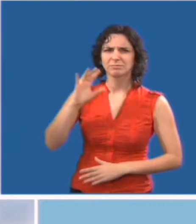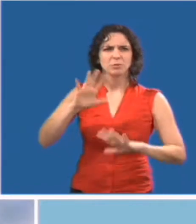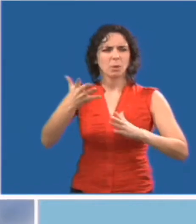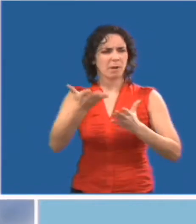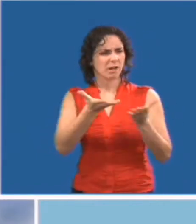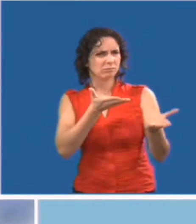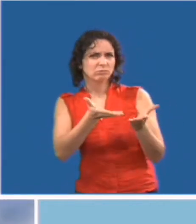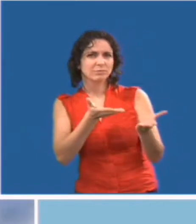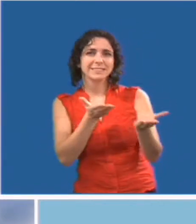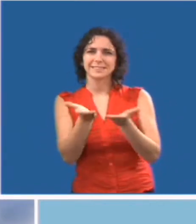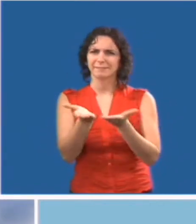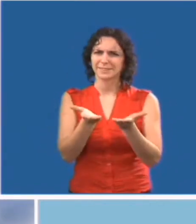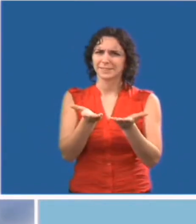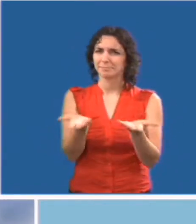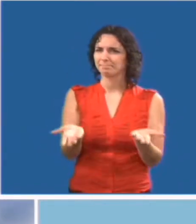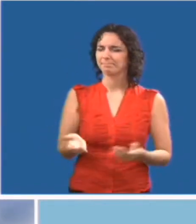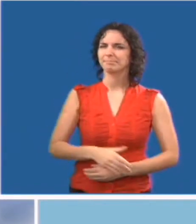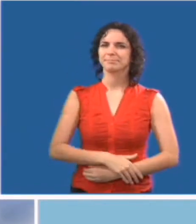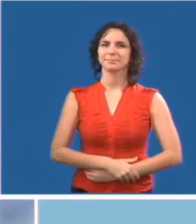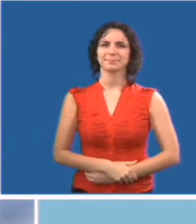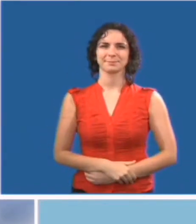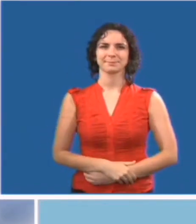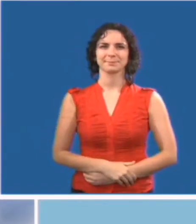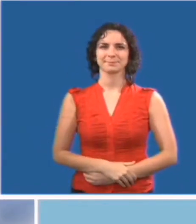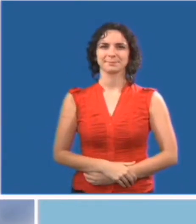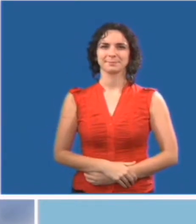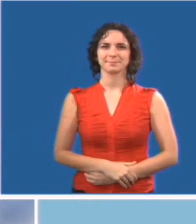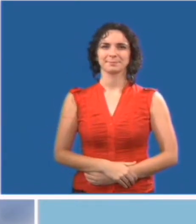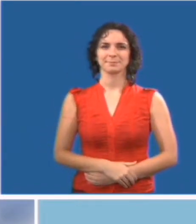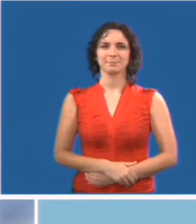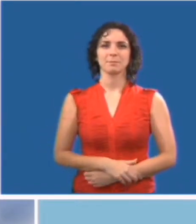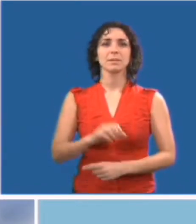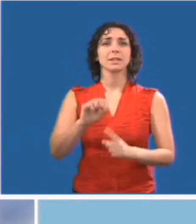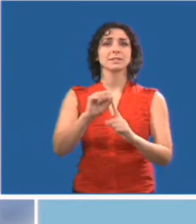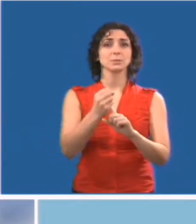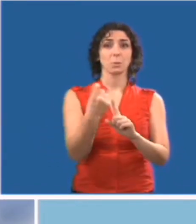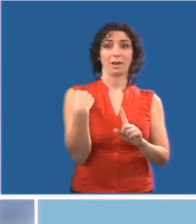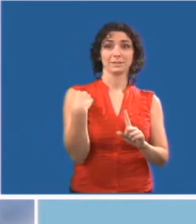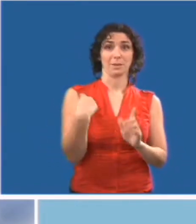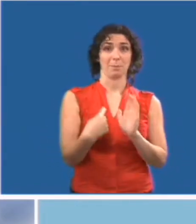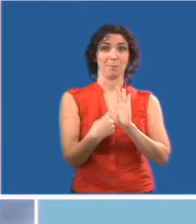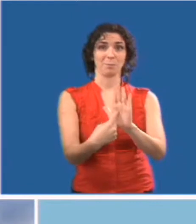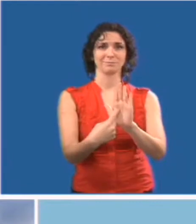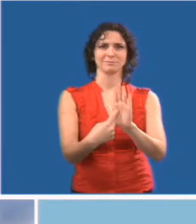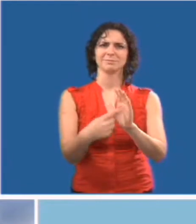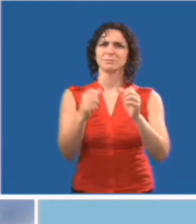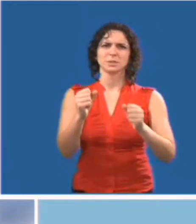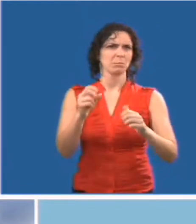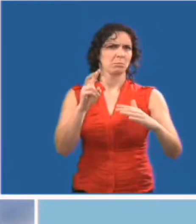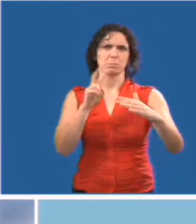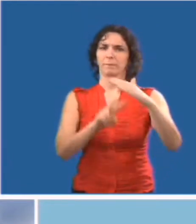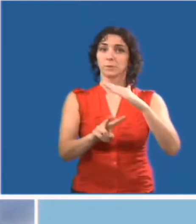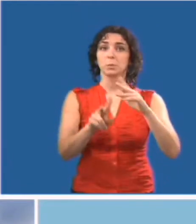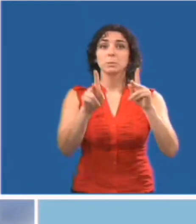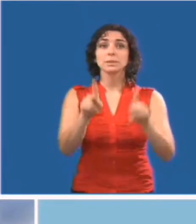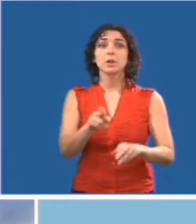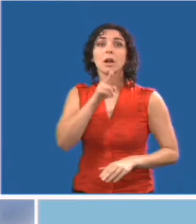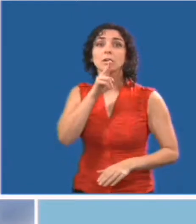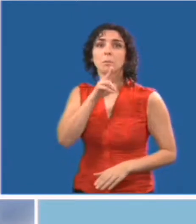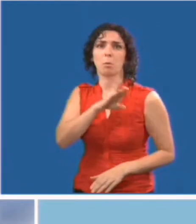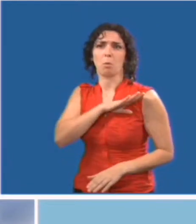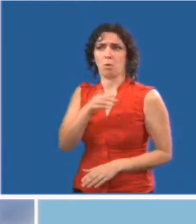Dans le scénario précédent, la participation d'une personne handicapée peut être imprévue ou non,